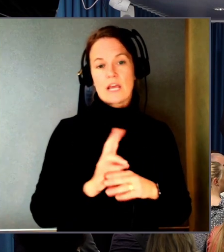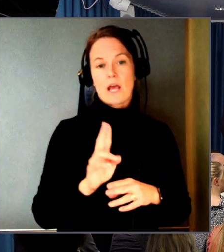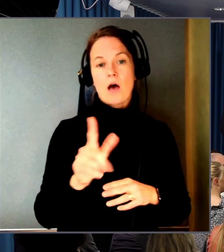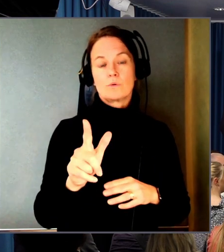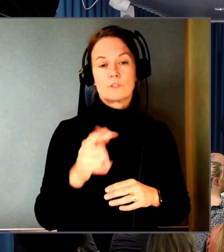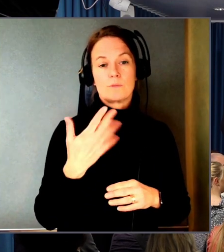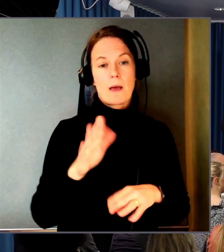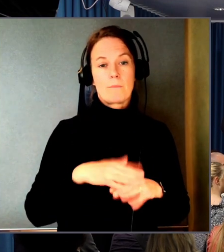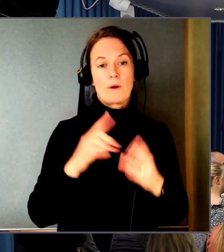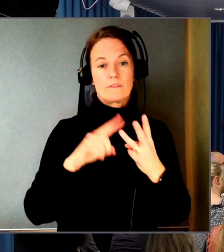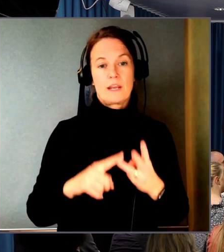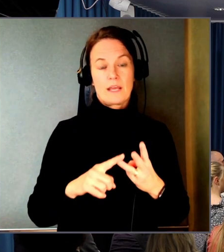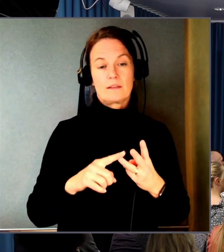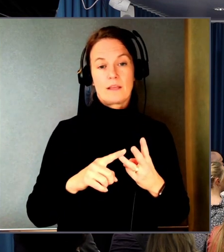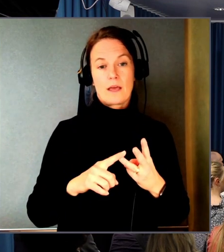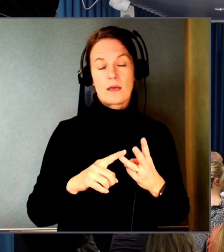tredjepartsleverantör.